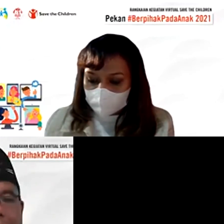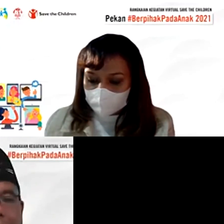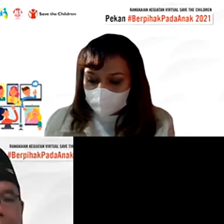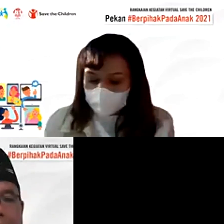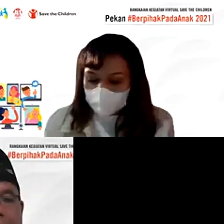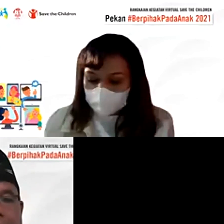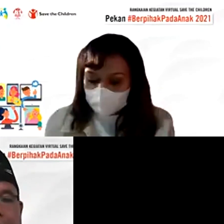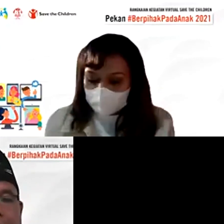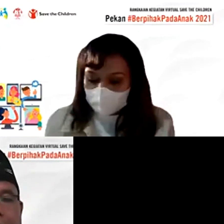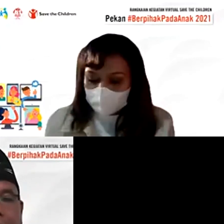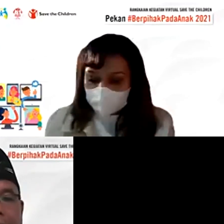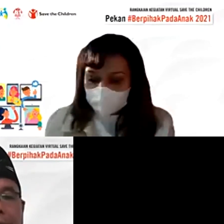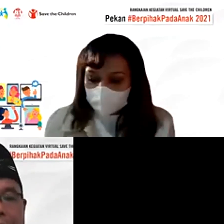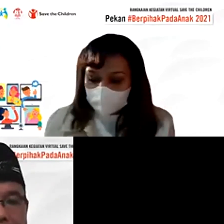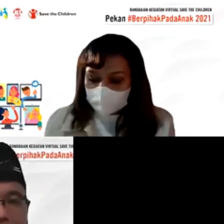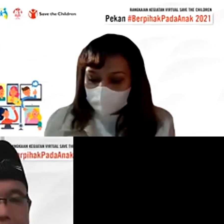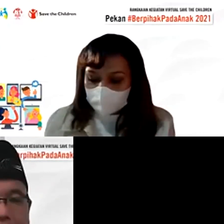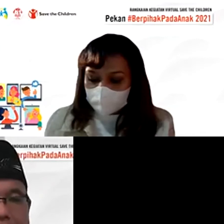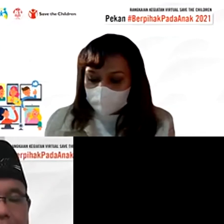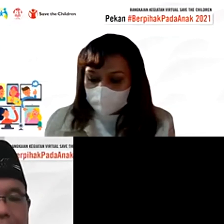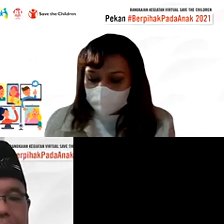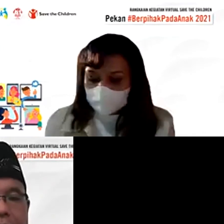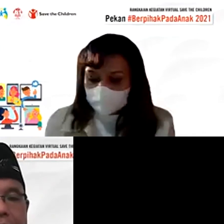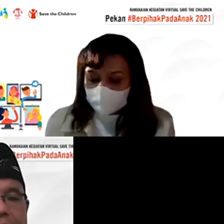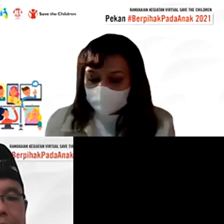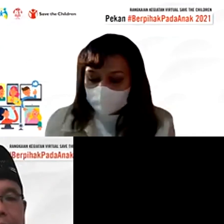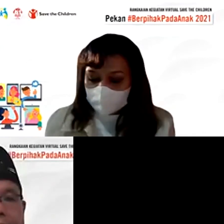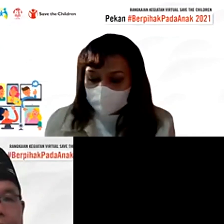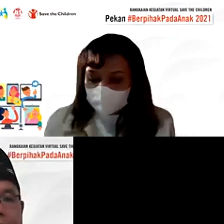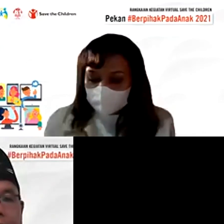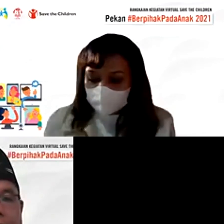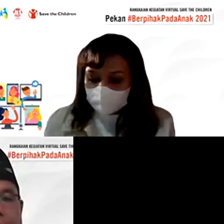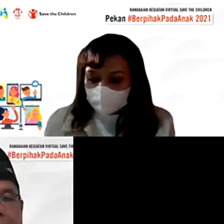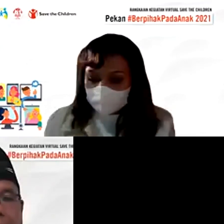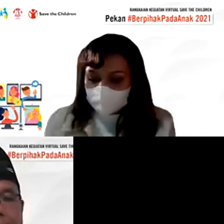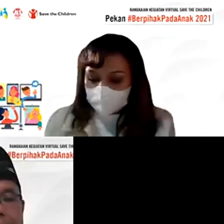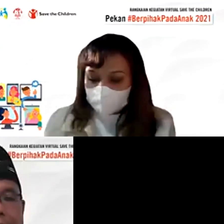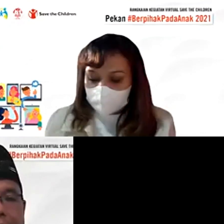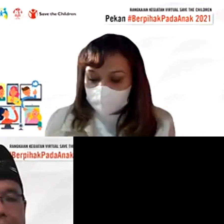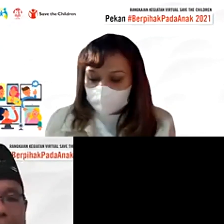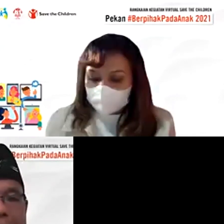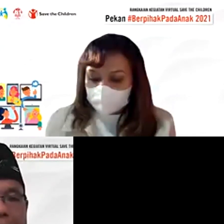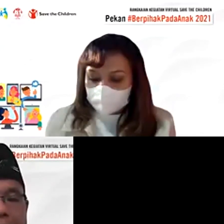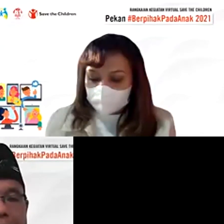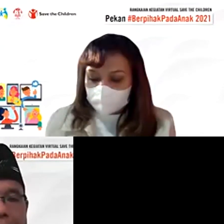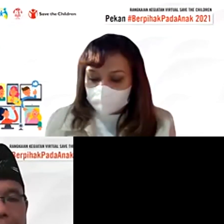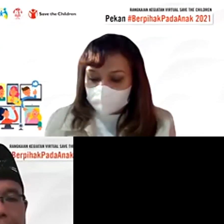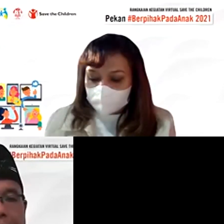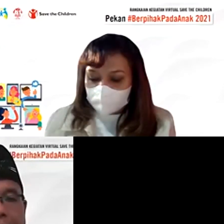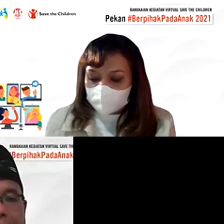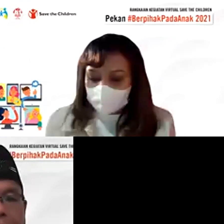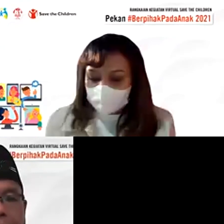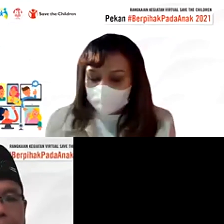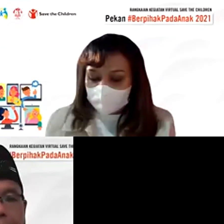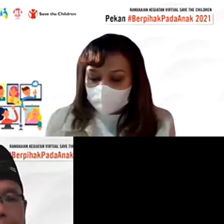nanti sama-sama stres ya kan begitu jadi peranan pihak ketiga dalam hal ini